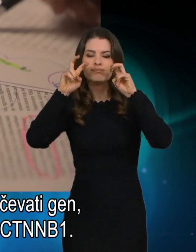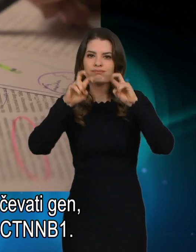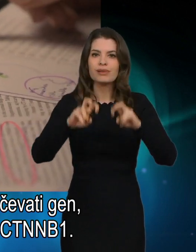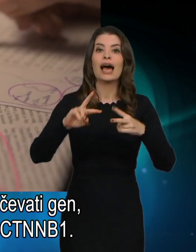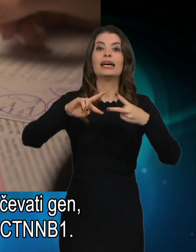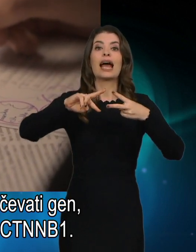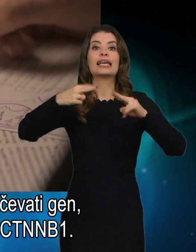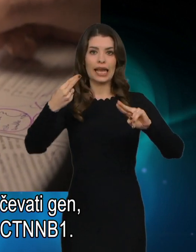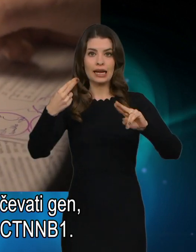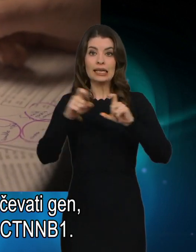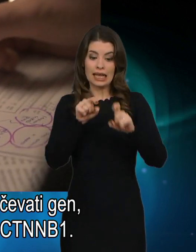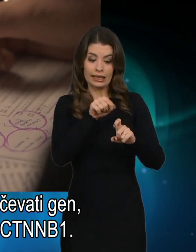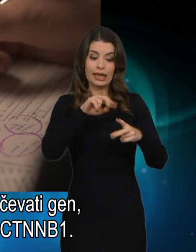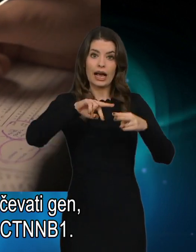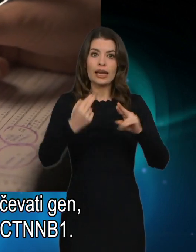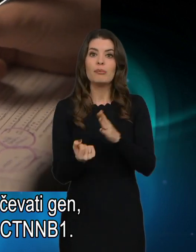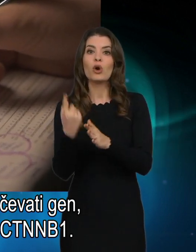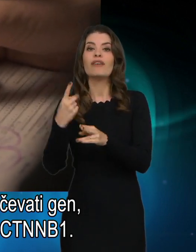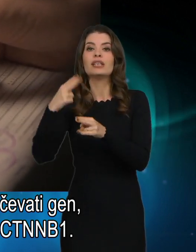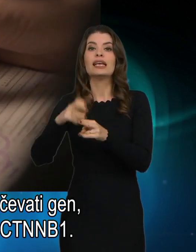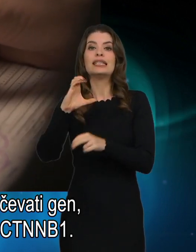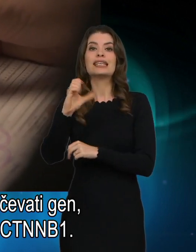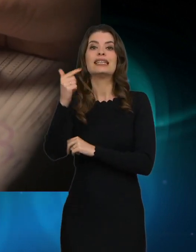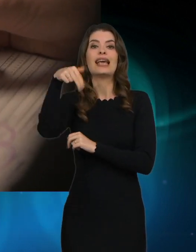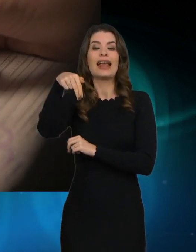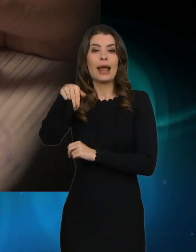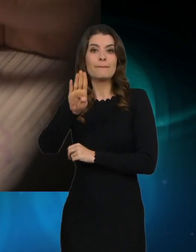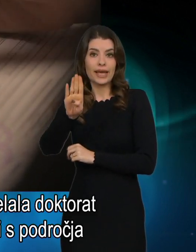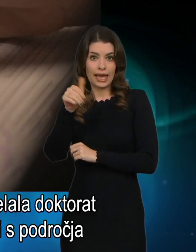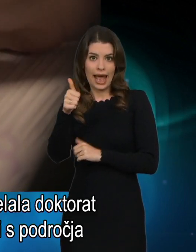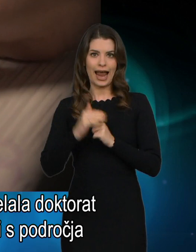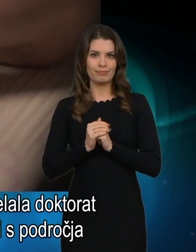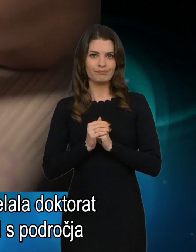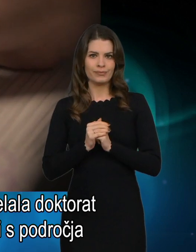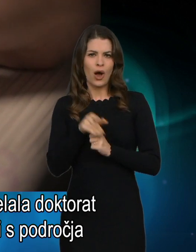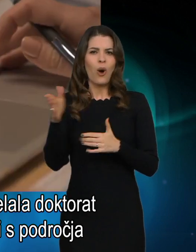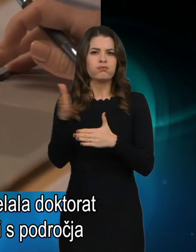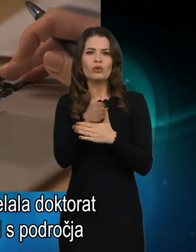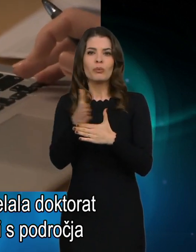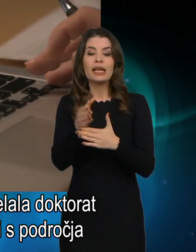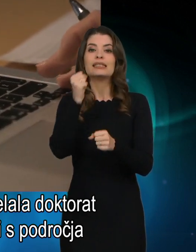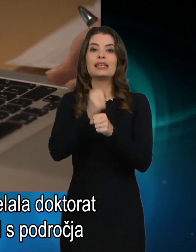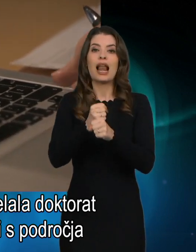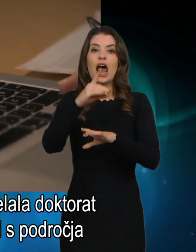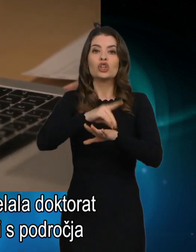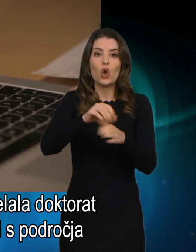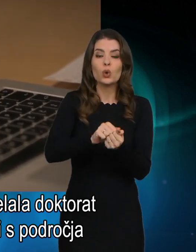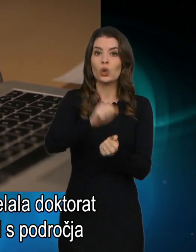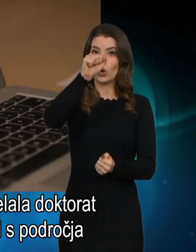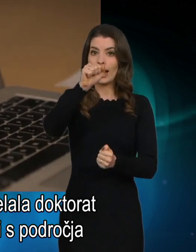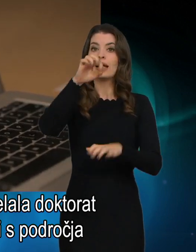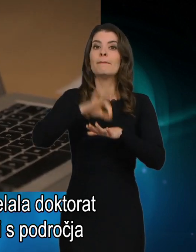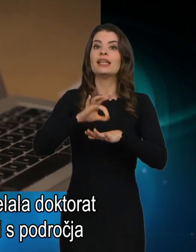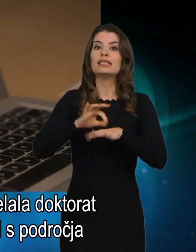gen, ki povzroča sindrom CTNNB1-a. Čeprav je v tem času delala doktorat na medicinski